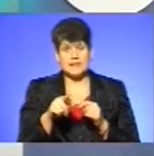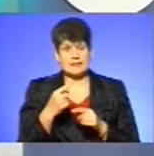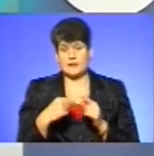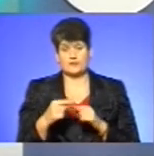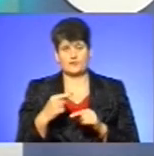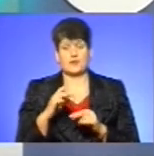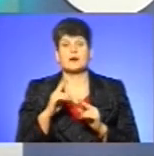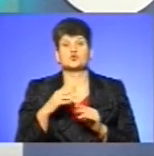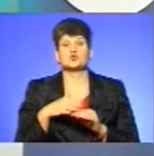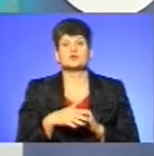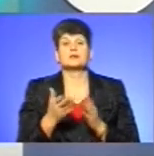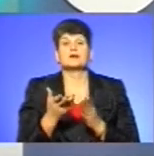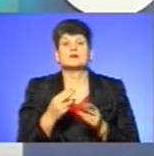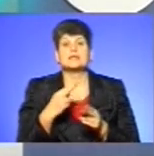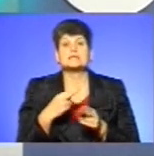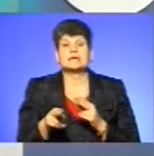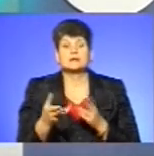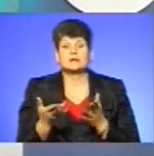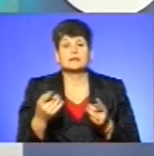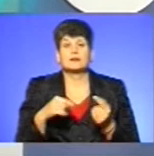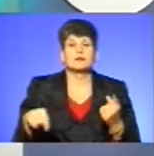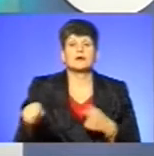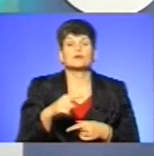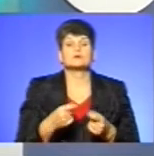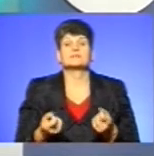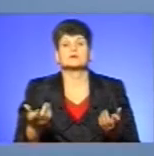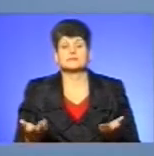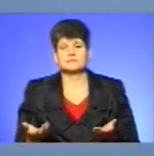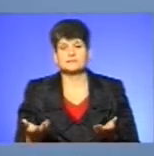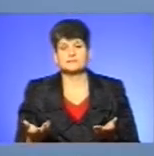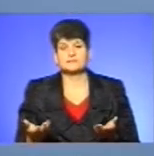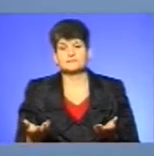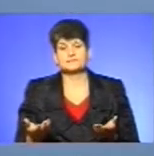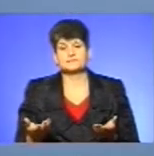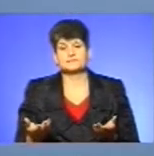зрозуміти, де вона зникла і який радіус до цього зникнення? Дивіться,